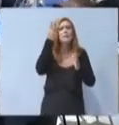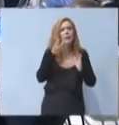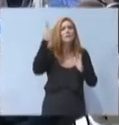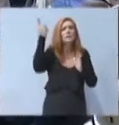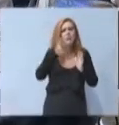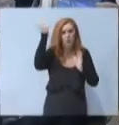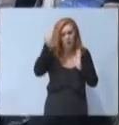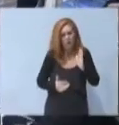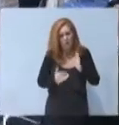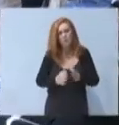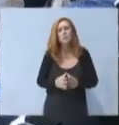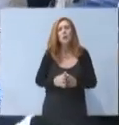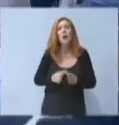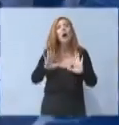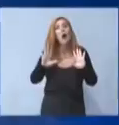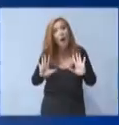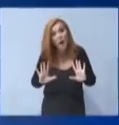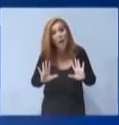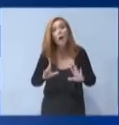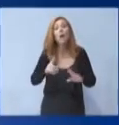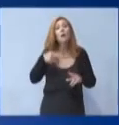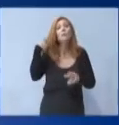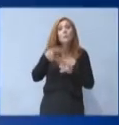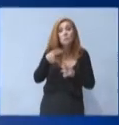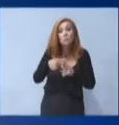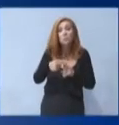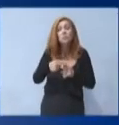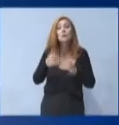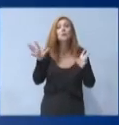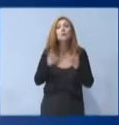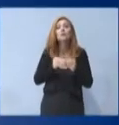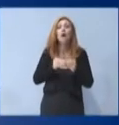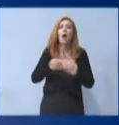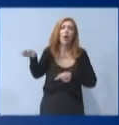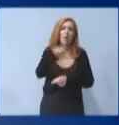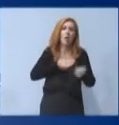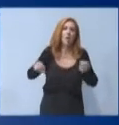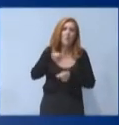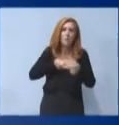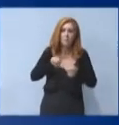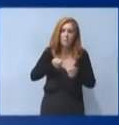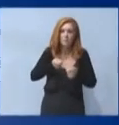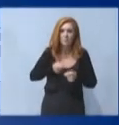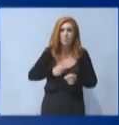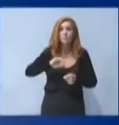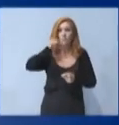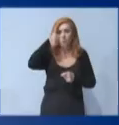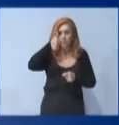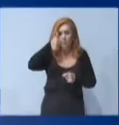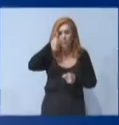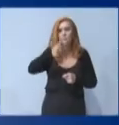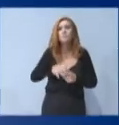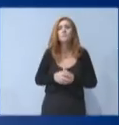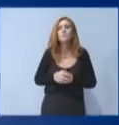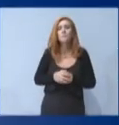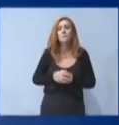Καλά όμως, ενθαρρυντικά, είναι και τα νέα για τις επιχειρήσεις. Πρώτον, ο συντελεστής